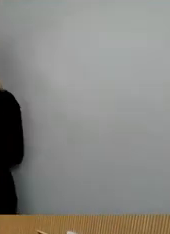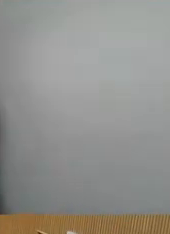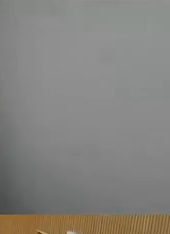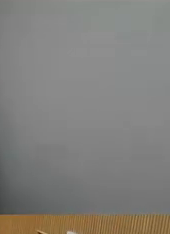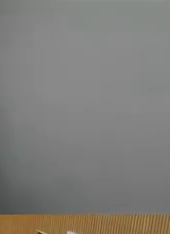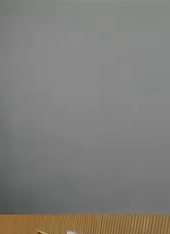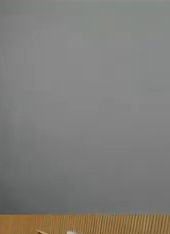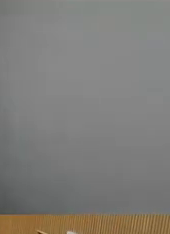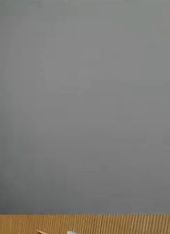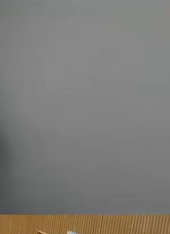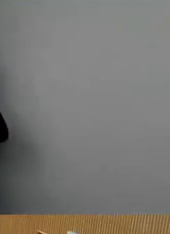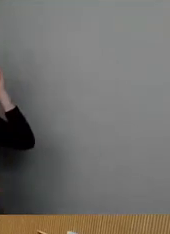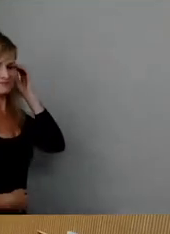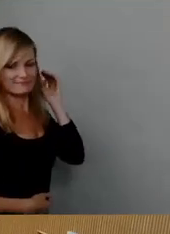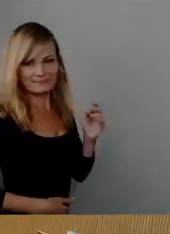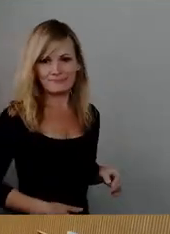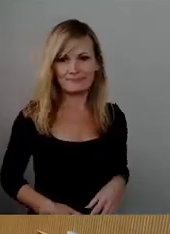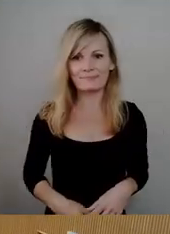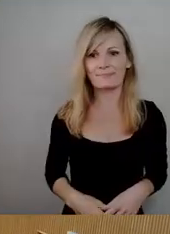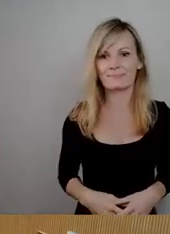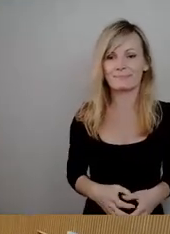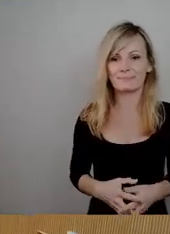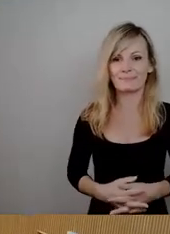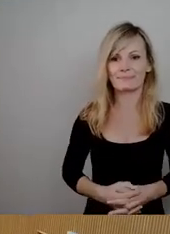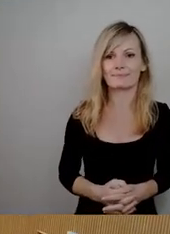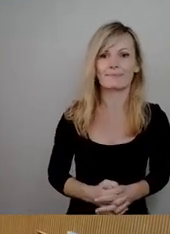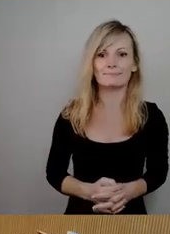Vielen Dank. Und wir würden weitermachen.